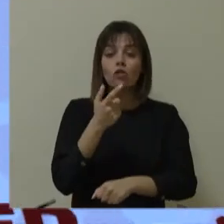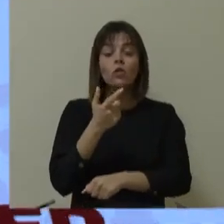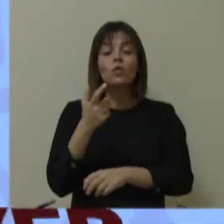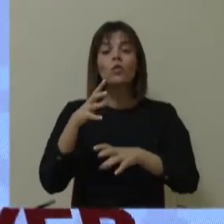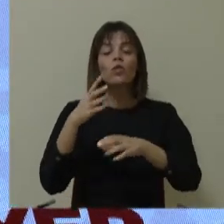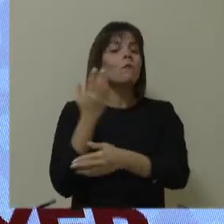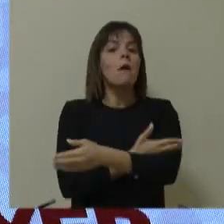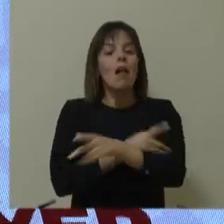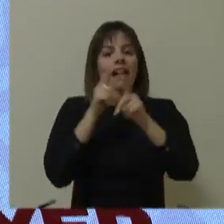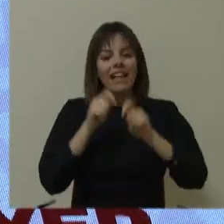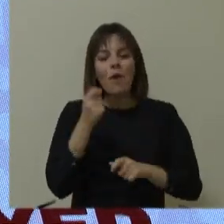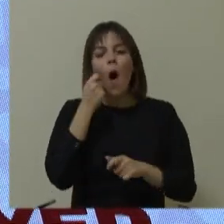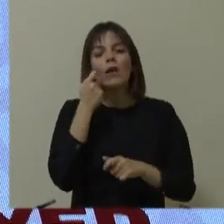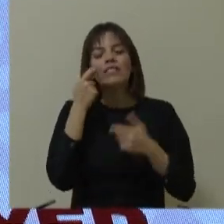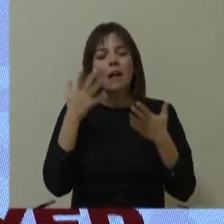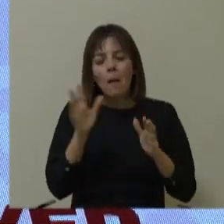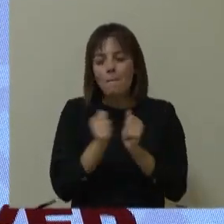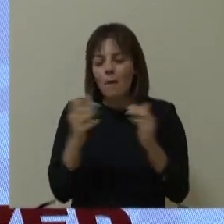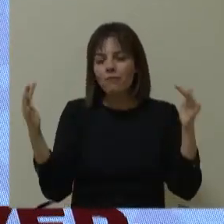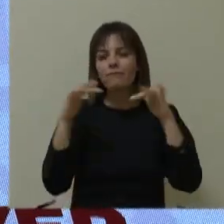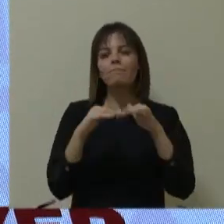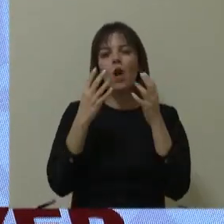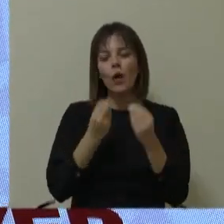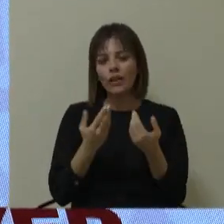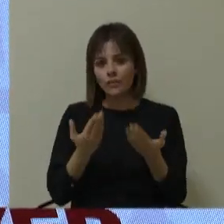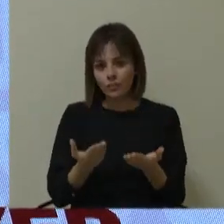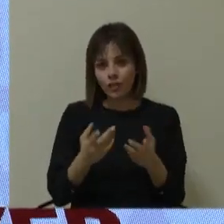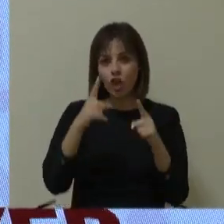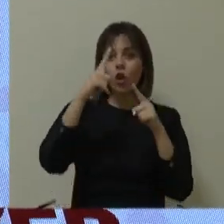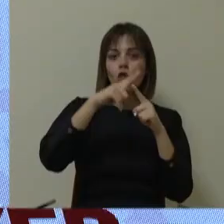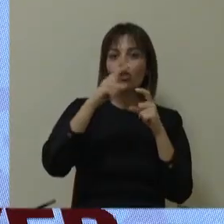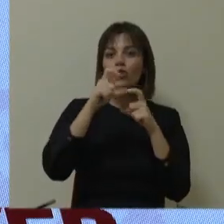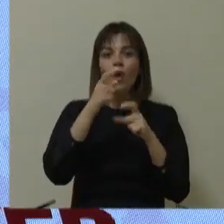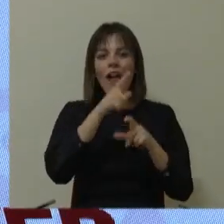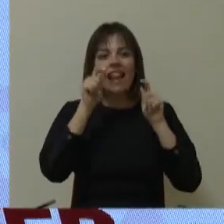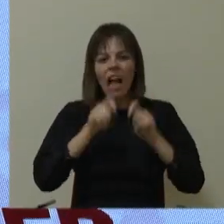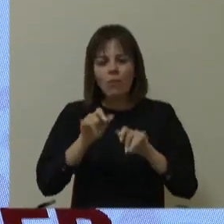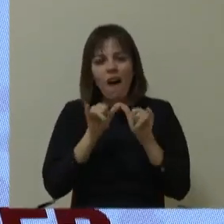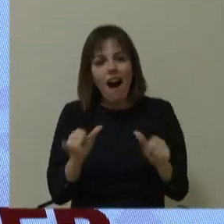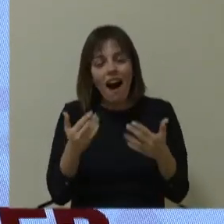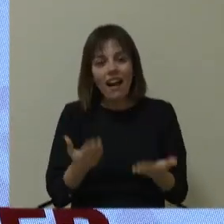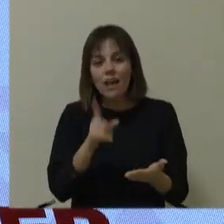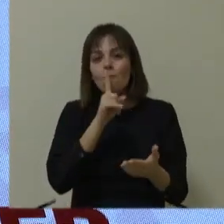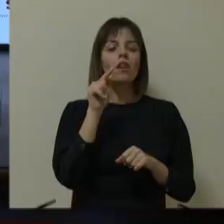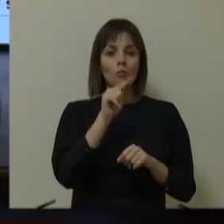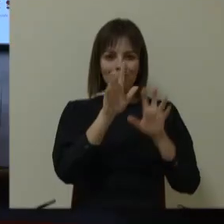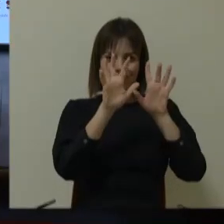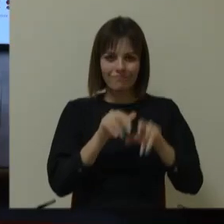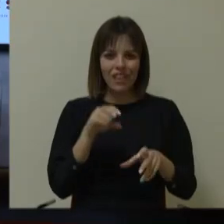özlemini canlandırmak üzere bir araya getiriyorlar. Tun Soyer'in de yaptığı aynısı 100 sene sonra.